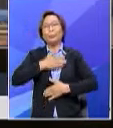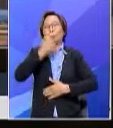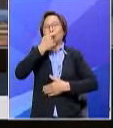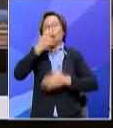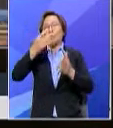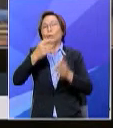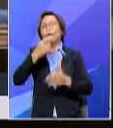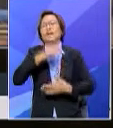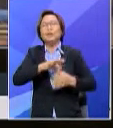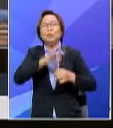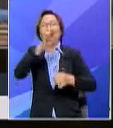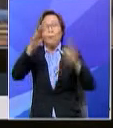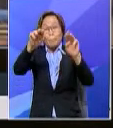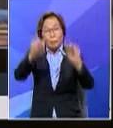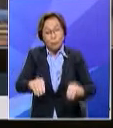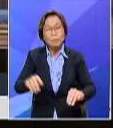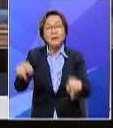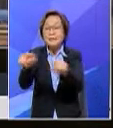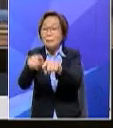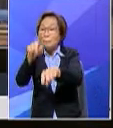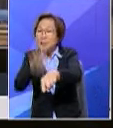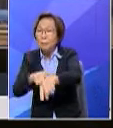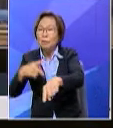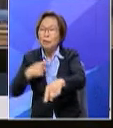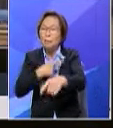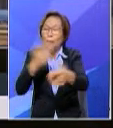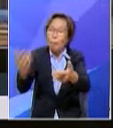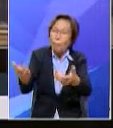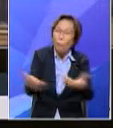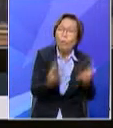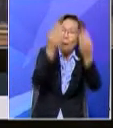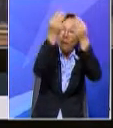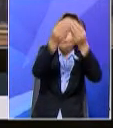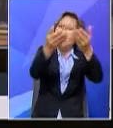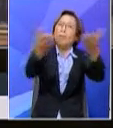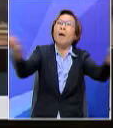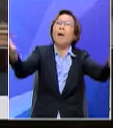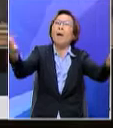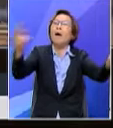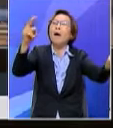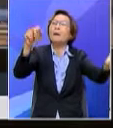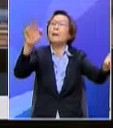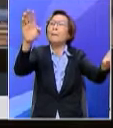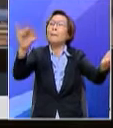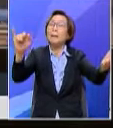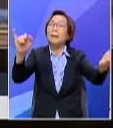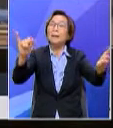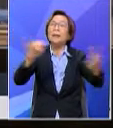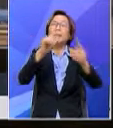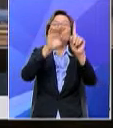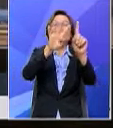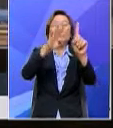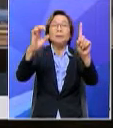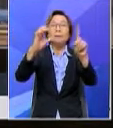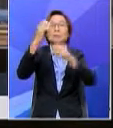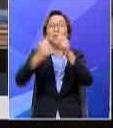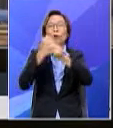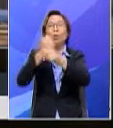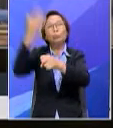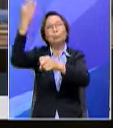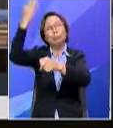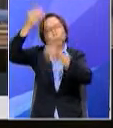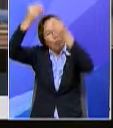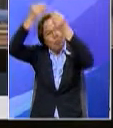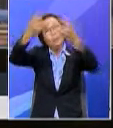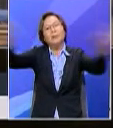jiwa-jiwa manusia tapi dalam masa yang sama kita nak membawa mesej macam Nabi Muhammad dah bawa 1400 tahun dahulu dah tapi dalam